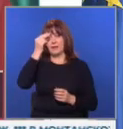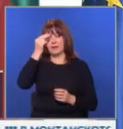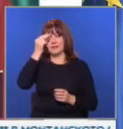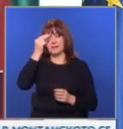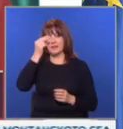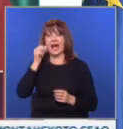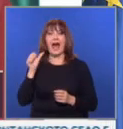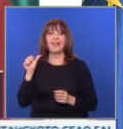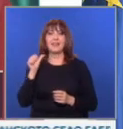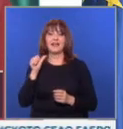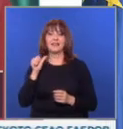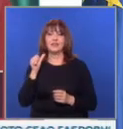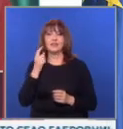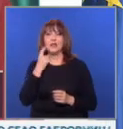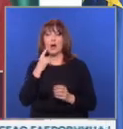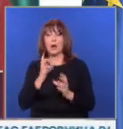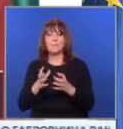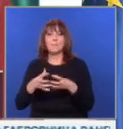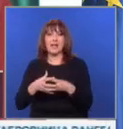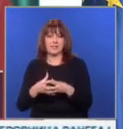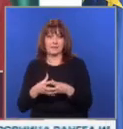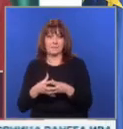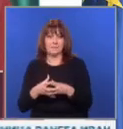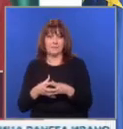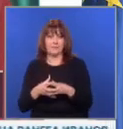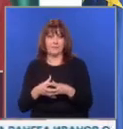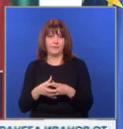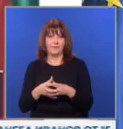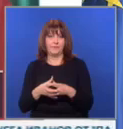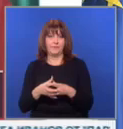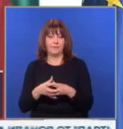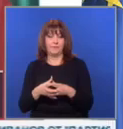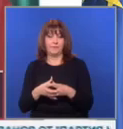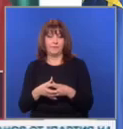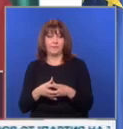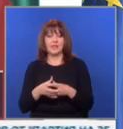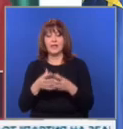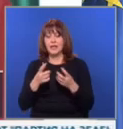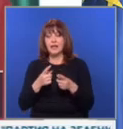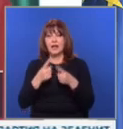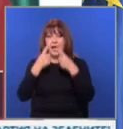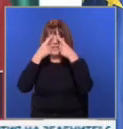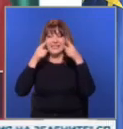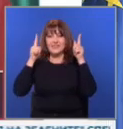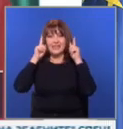Българската антарктическа база и експедиция, свети Клемен Тохридски,